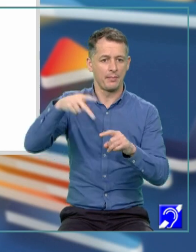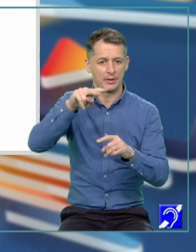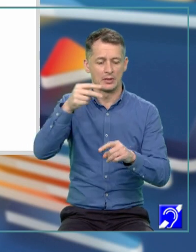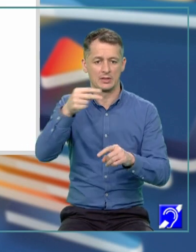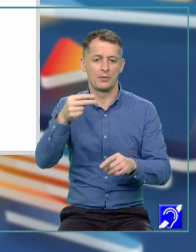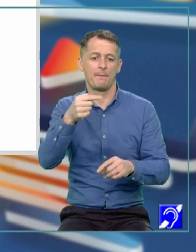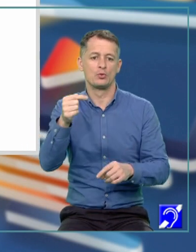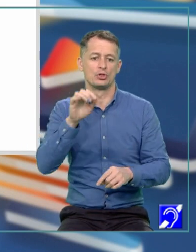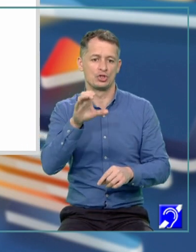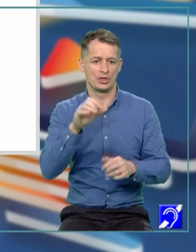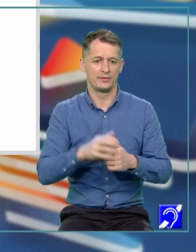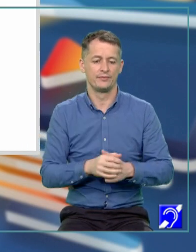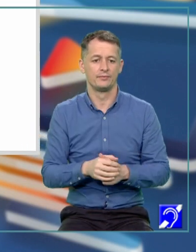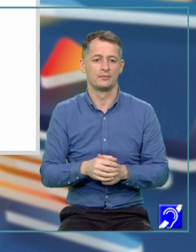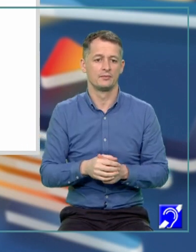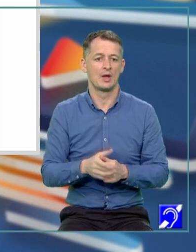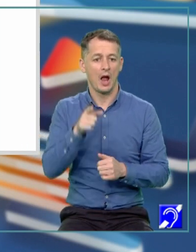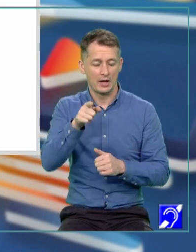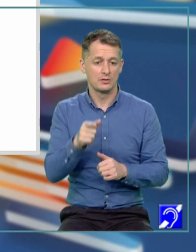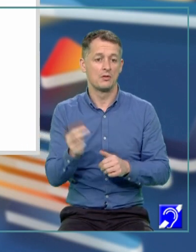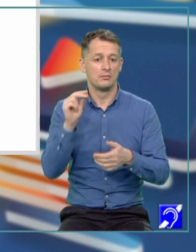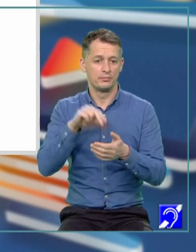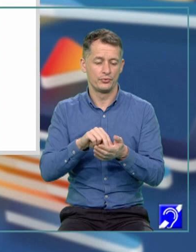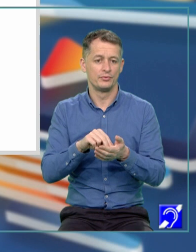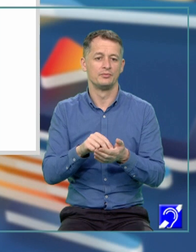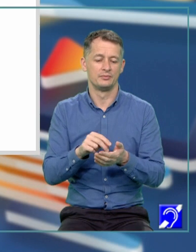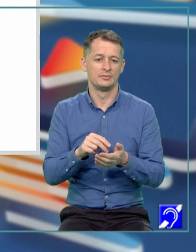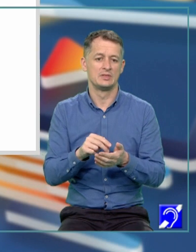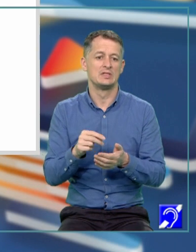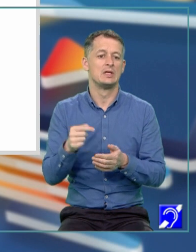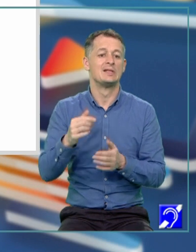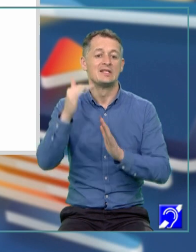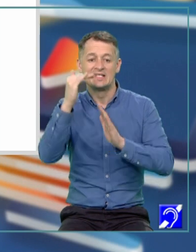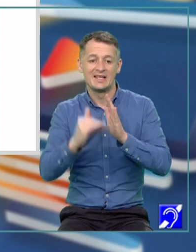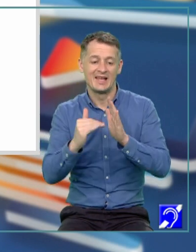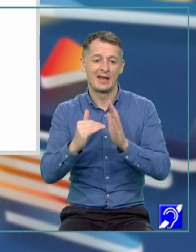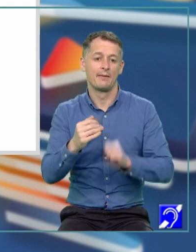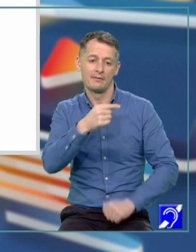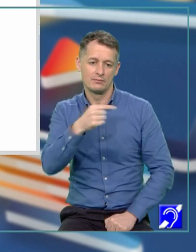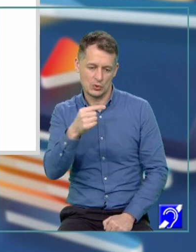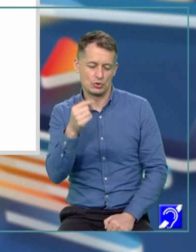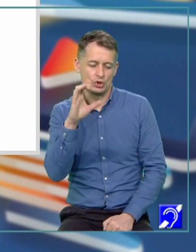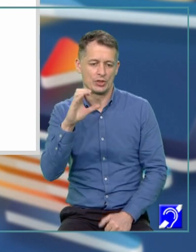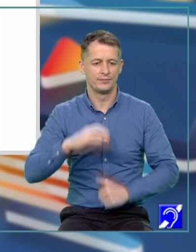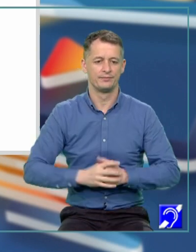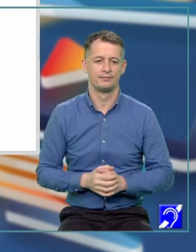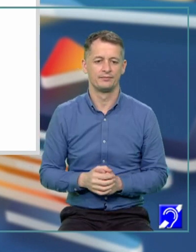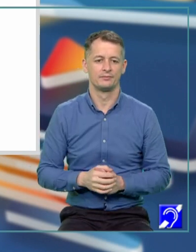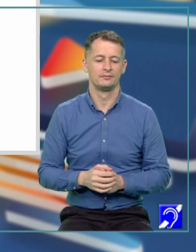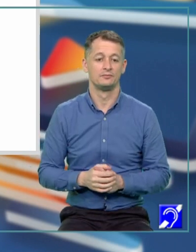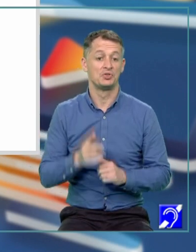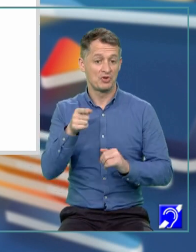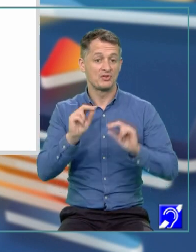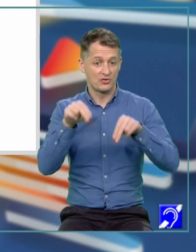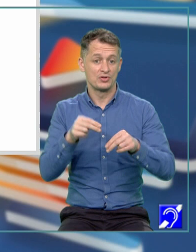Aici vom face scăderea. Scădem C din ameliei membrii a egalității. Iar aici